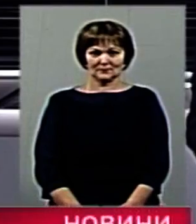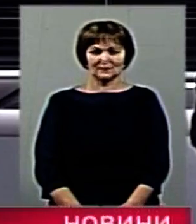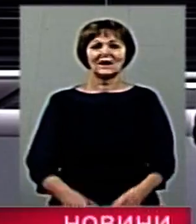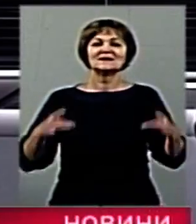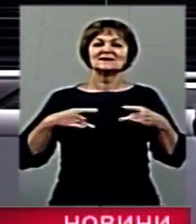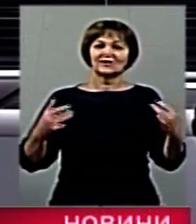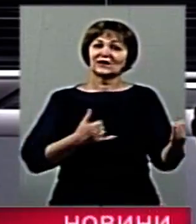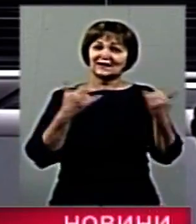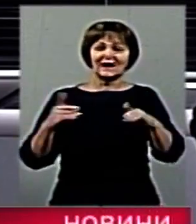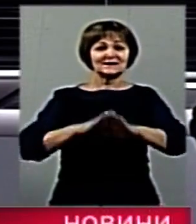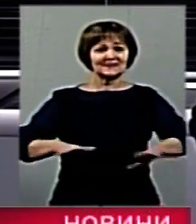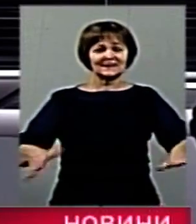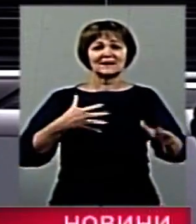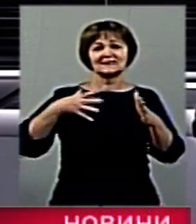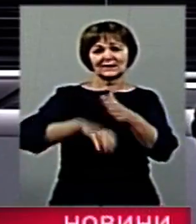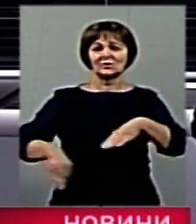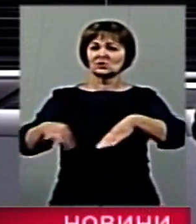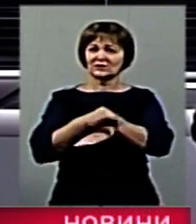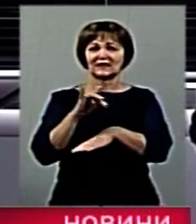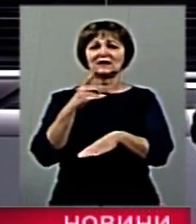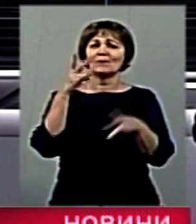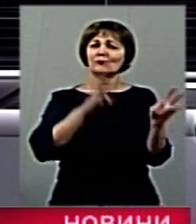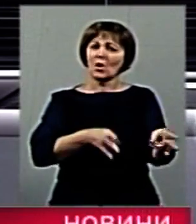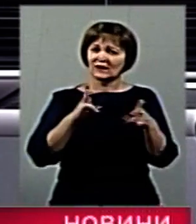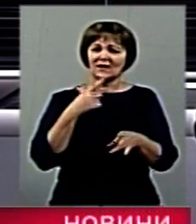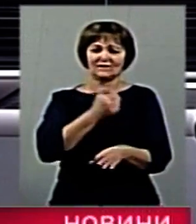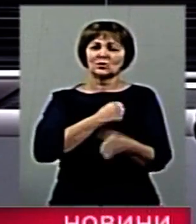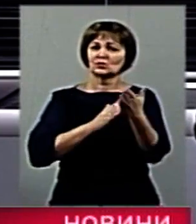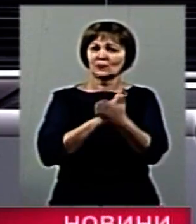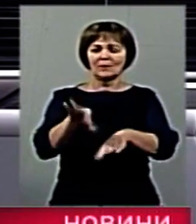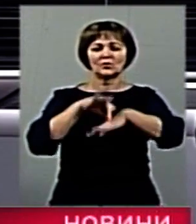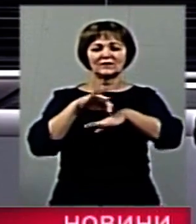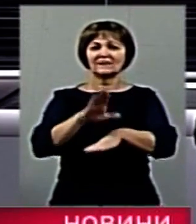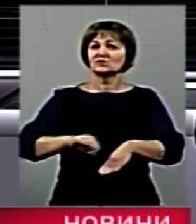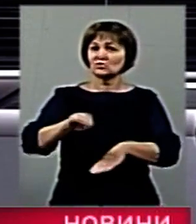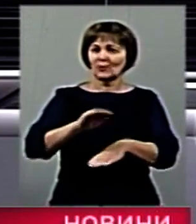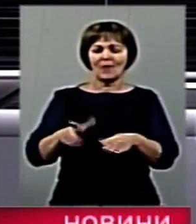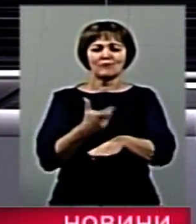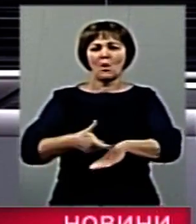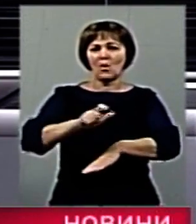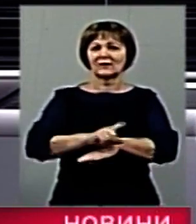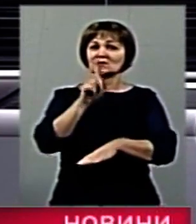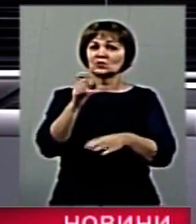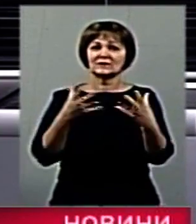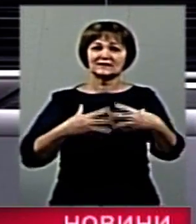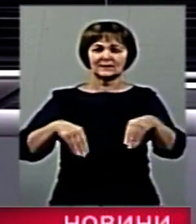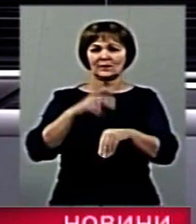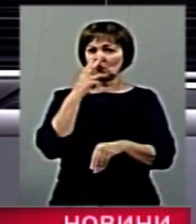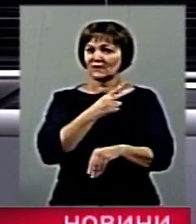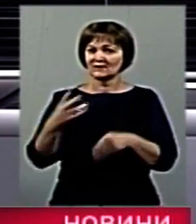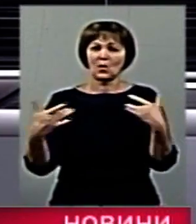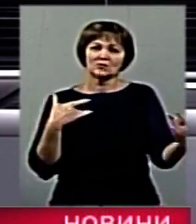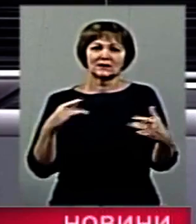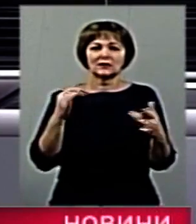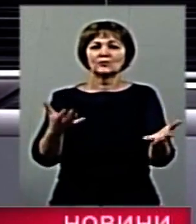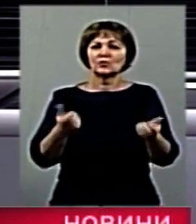Свято для дітей та дружин загиблих і поранених військовослужбовців провели у Житомирі. Понад 100 родин із області подивилися концерт у філармонії